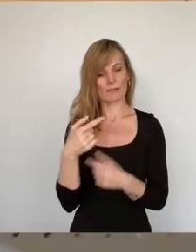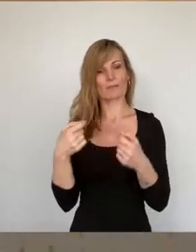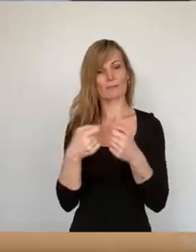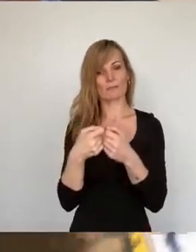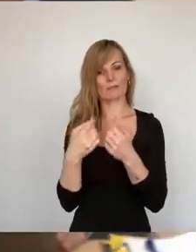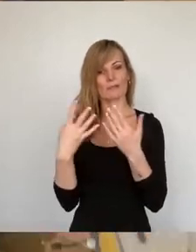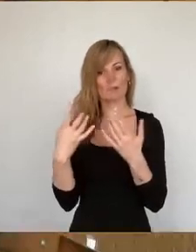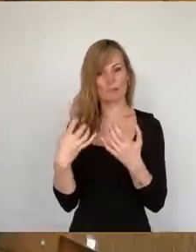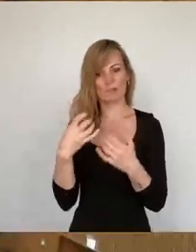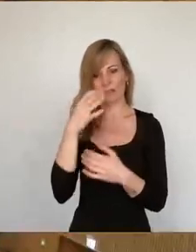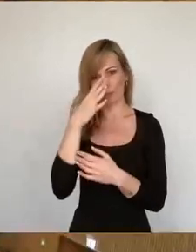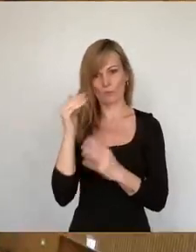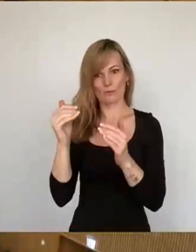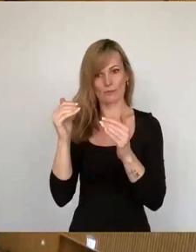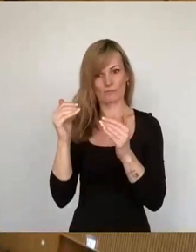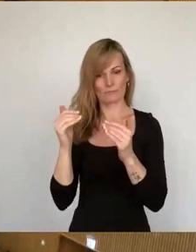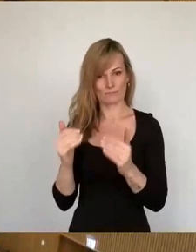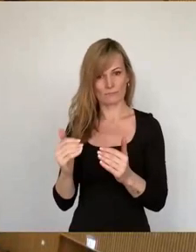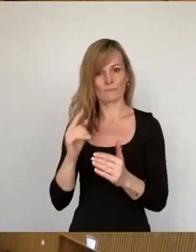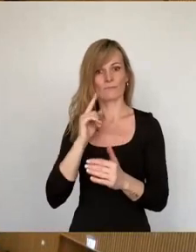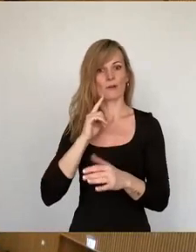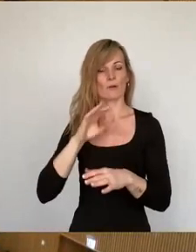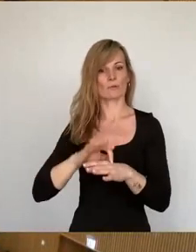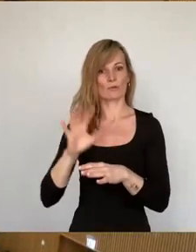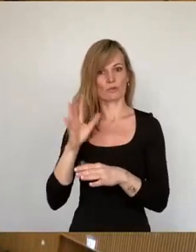an der Reihe. In diesem Sinne, Frau Dr. Schöps, bitteschön.